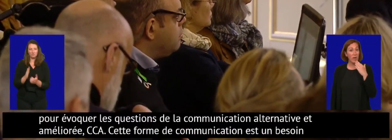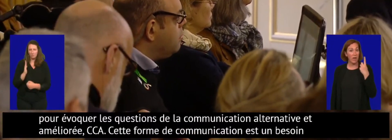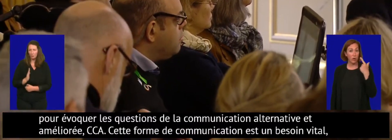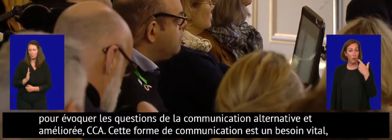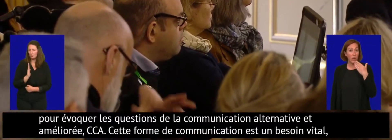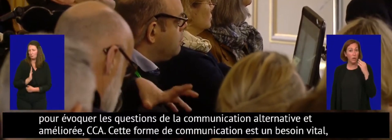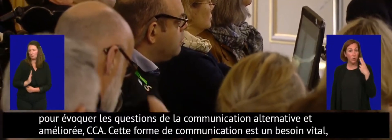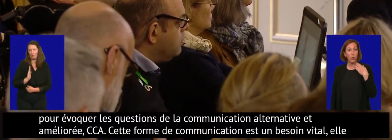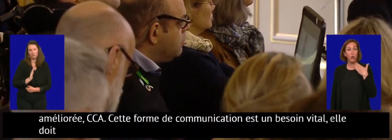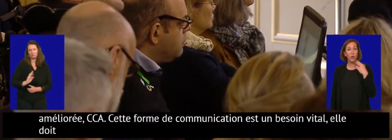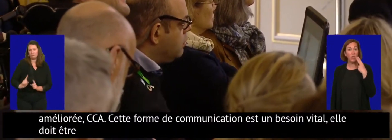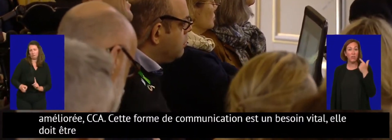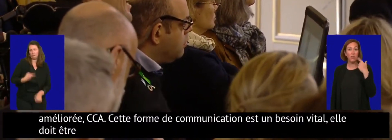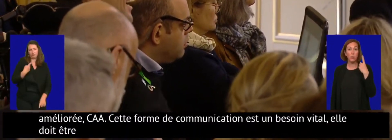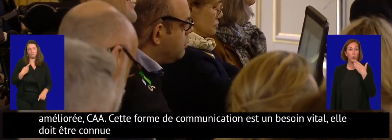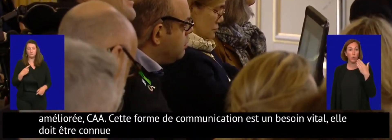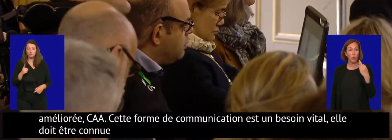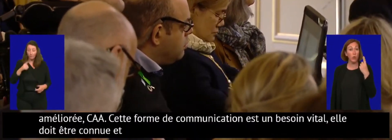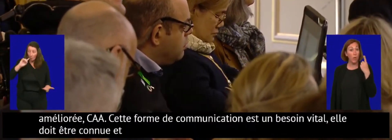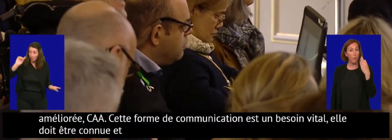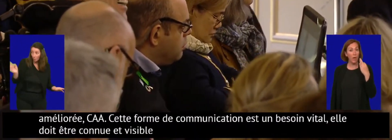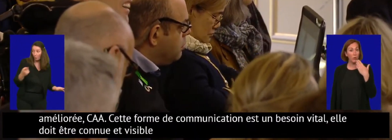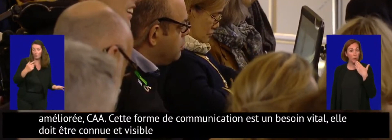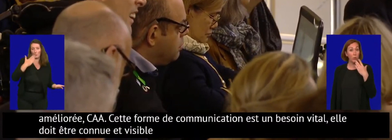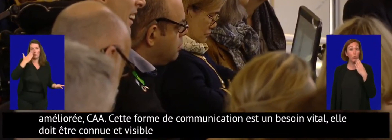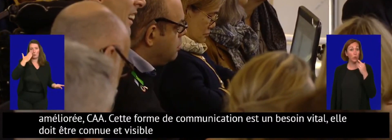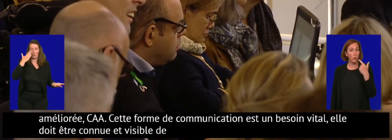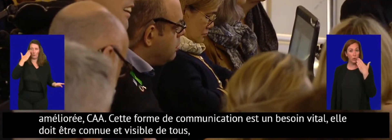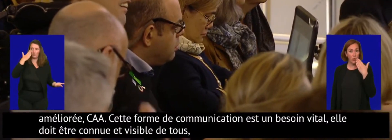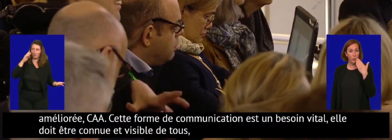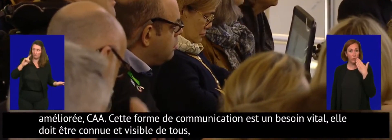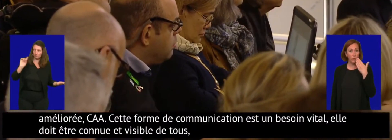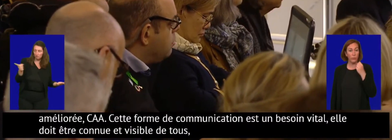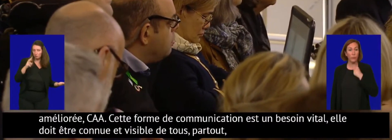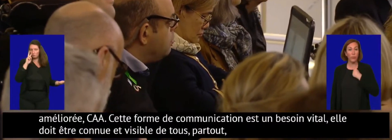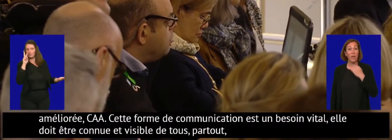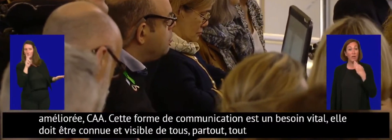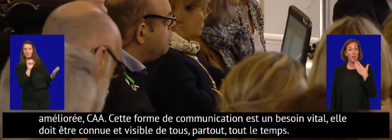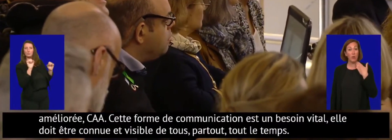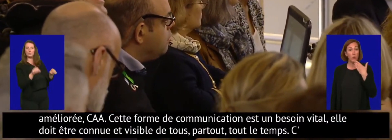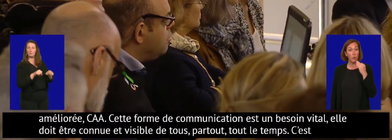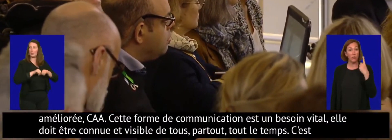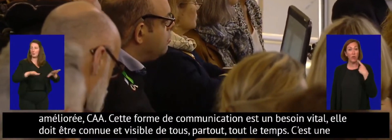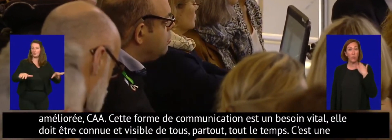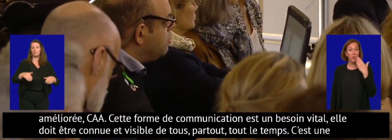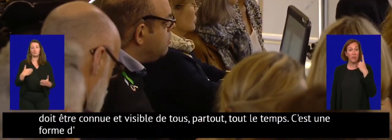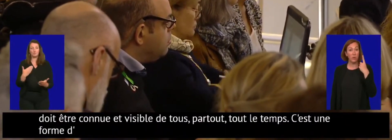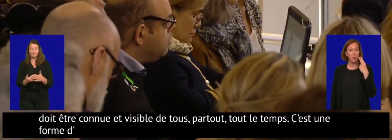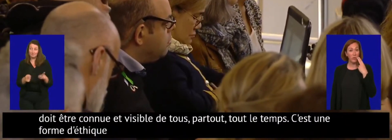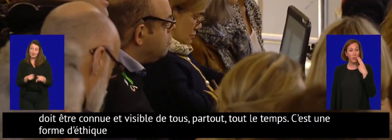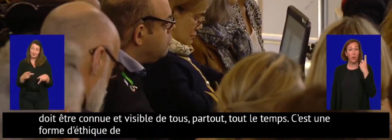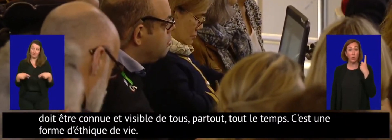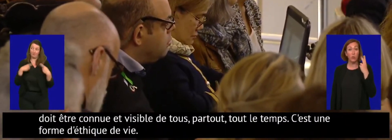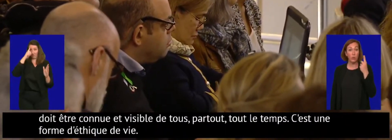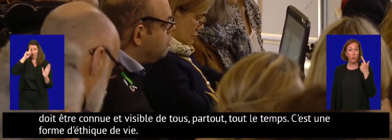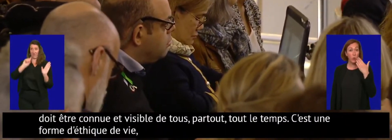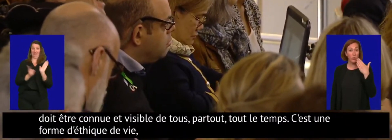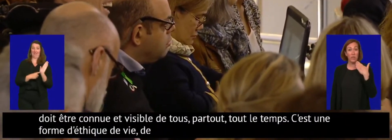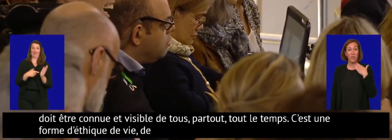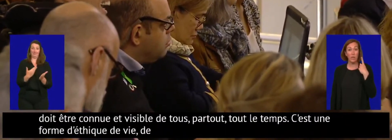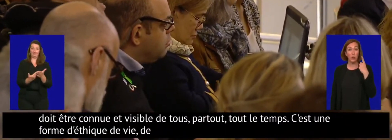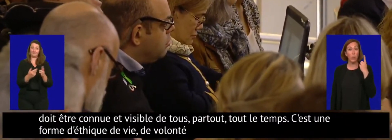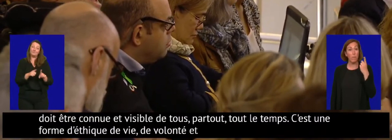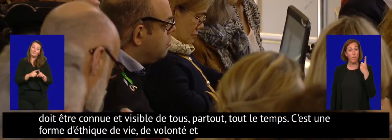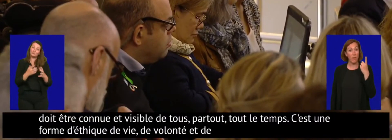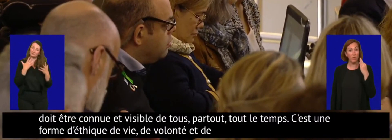être connue et visible de tous, partout, tout le temps. C'est une forme d'éthique de vie, de volonté et de patience.